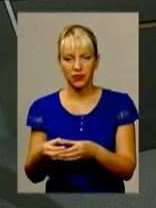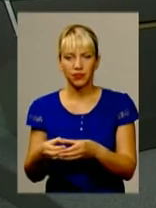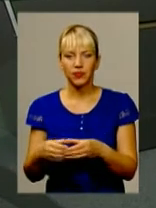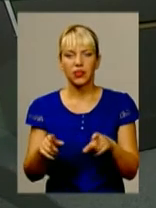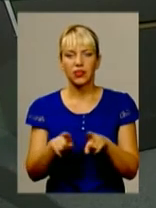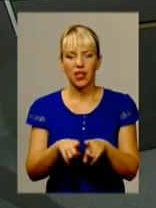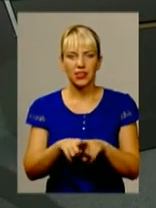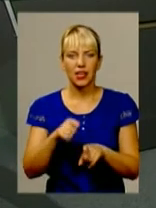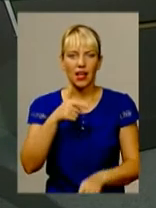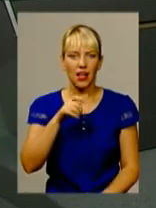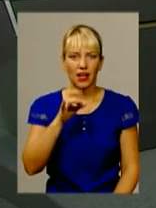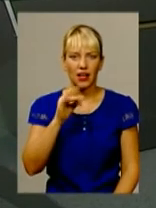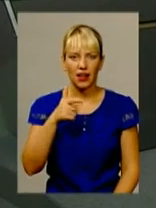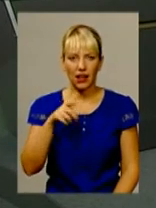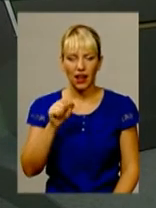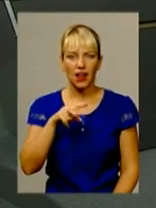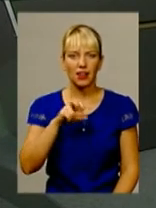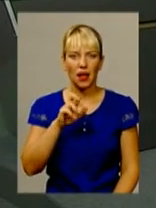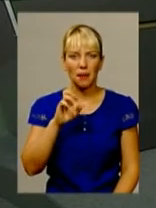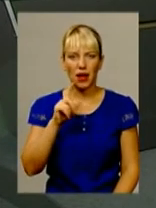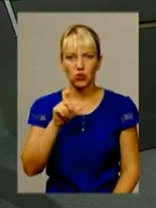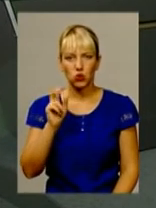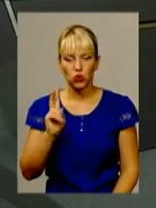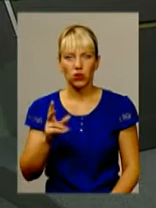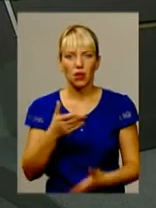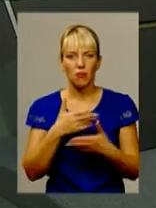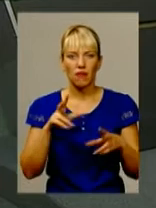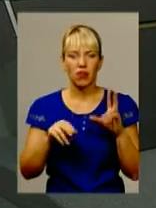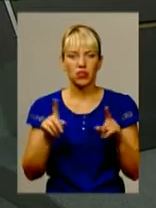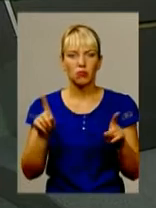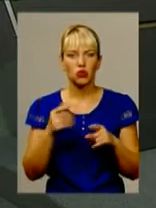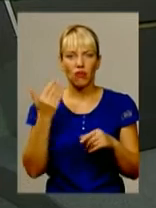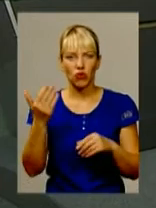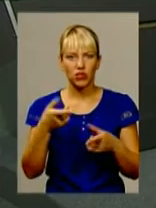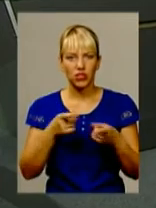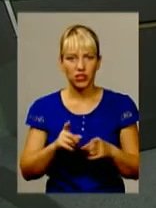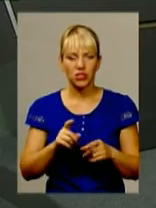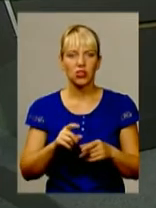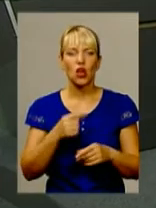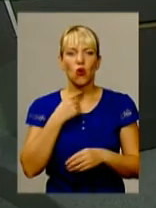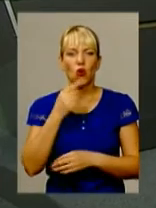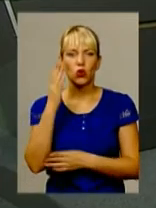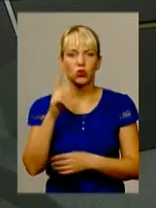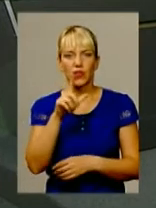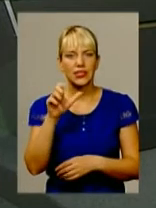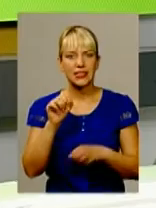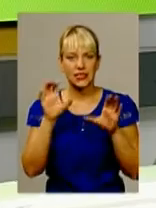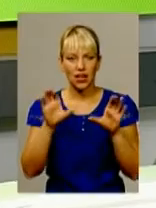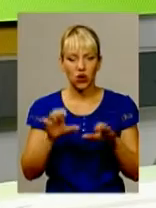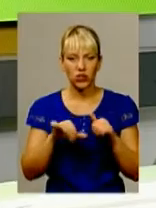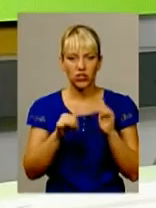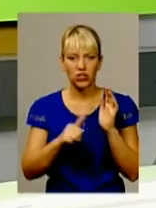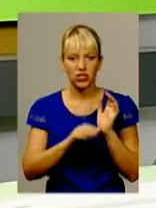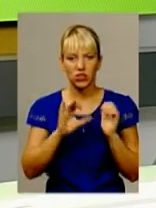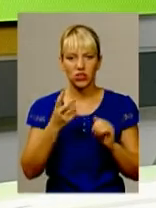партій Гереги і Лабазюка. Це пов'язано з тим, що ми вважаємо, що вони дійсно голосували за закони 16 січня, хоча Лабазюк